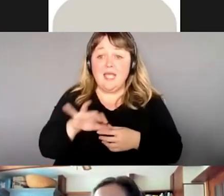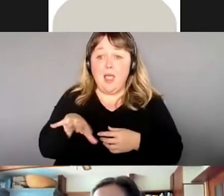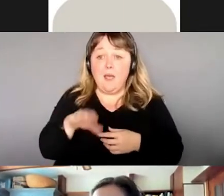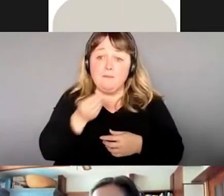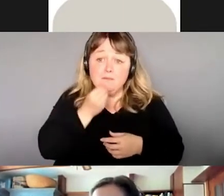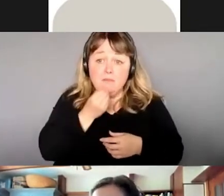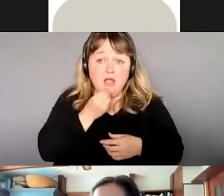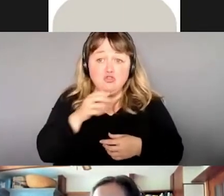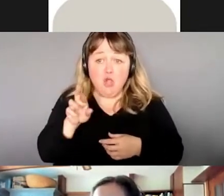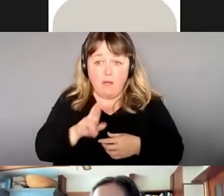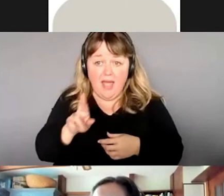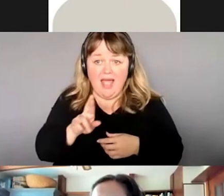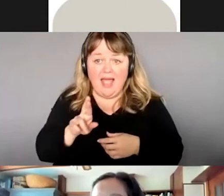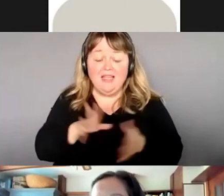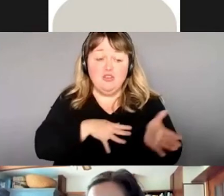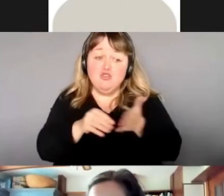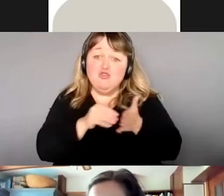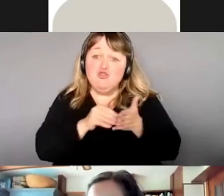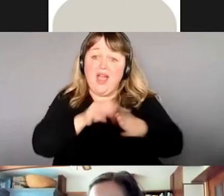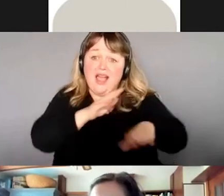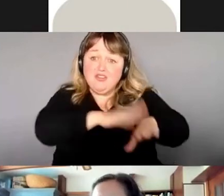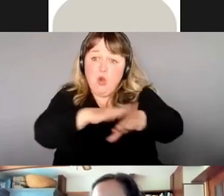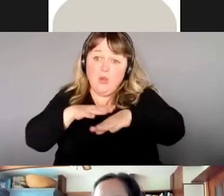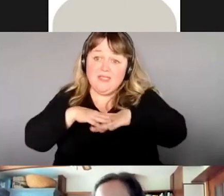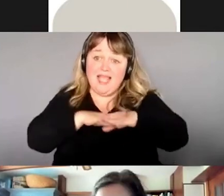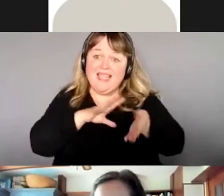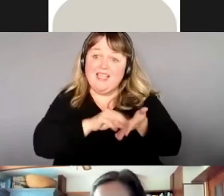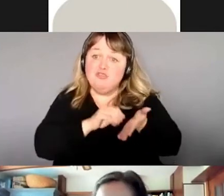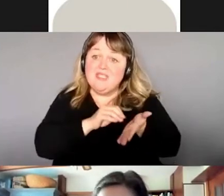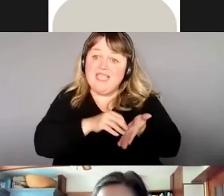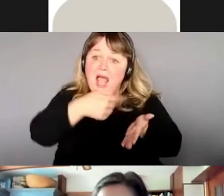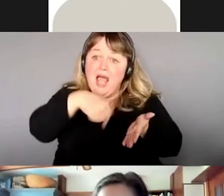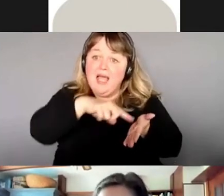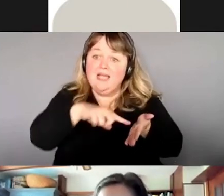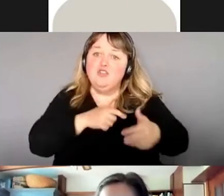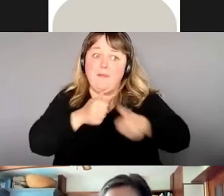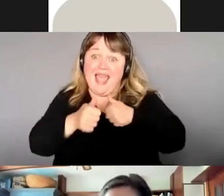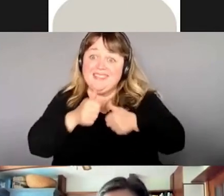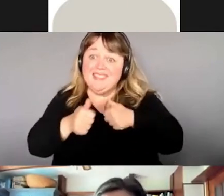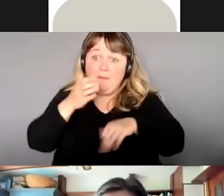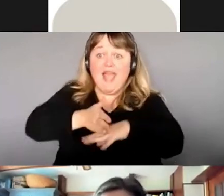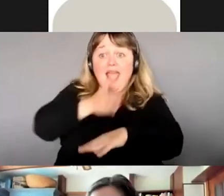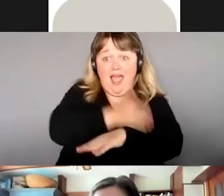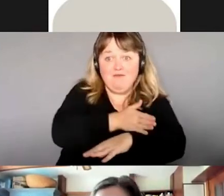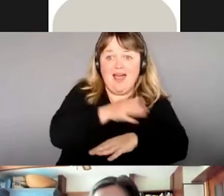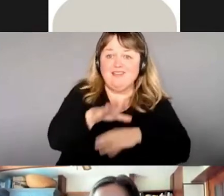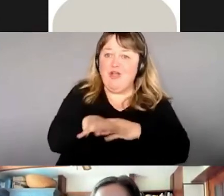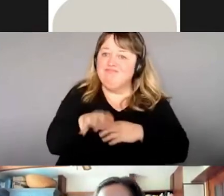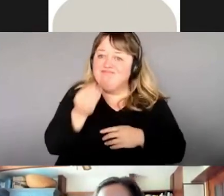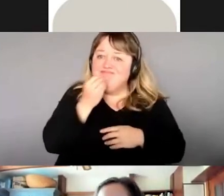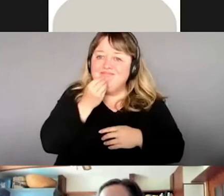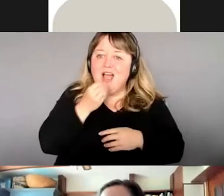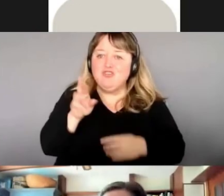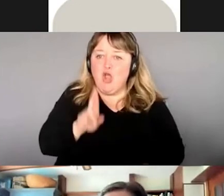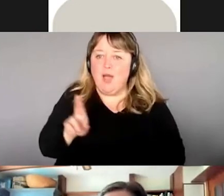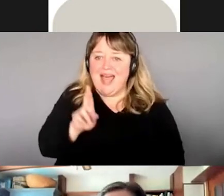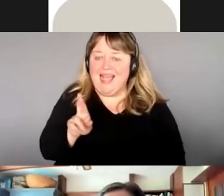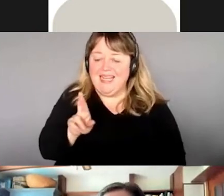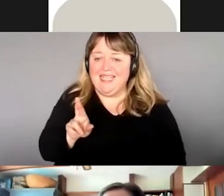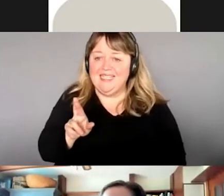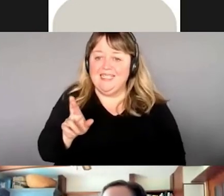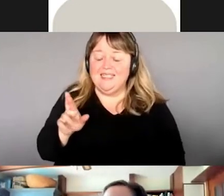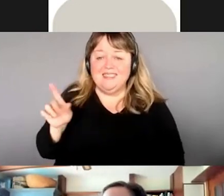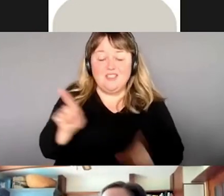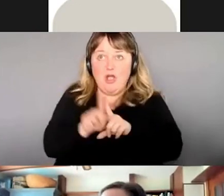de prendre du romarin à mes étudiants avant leur examen parce que vraiment, c comme si notre cerveau s'allume un peu plus.